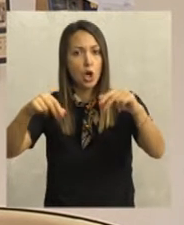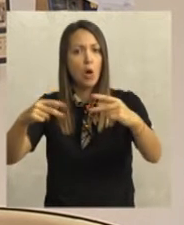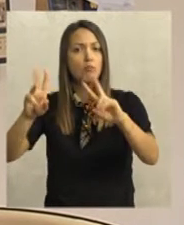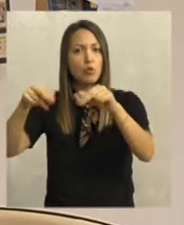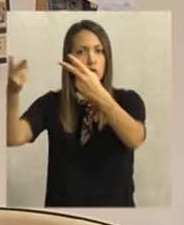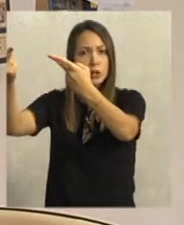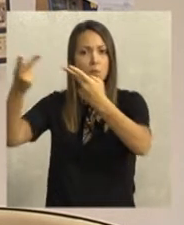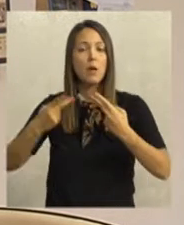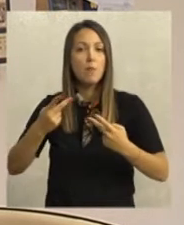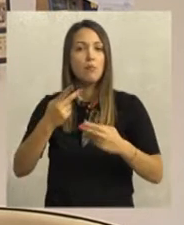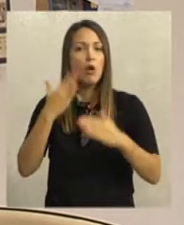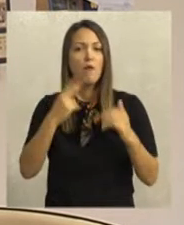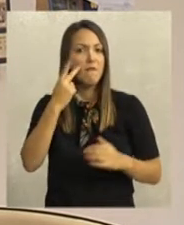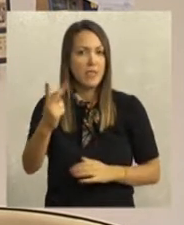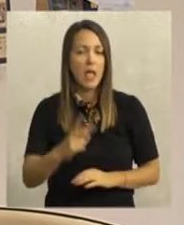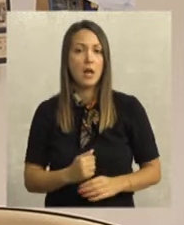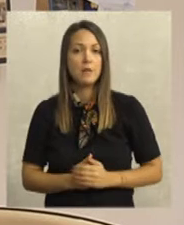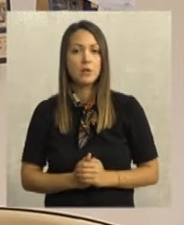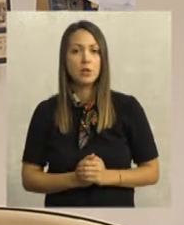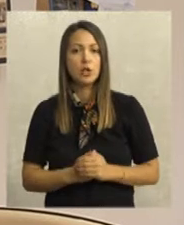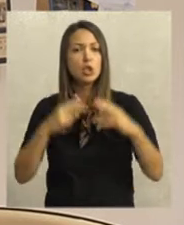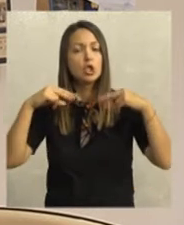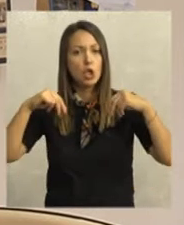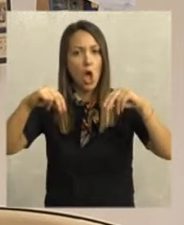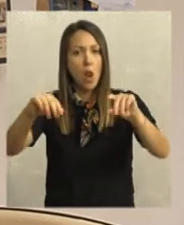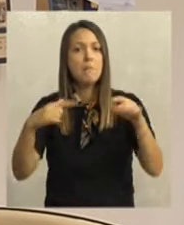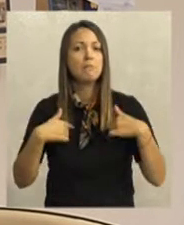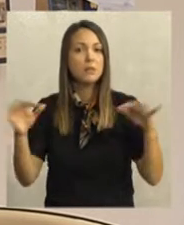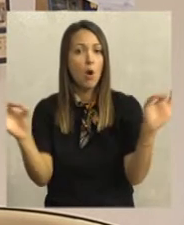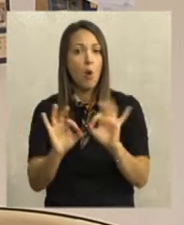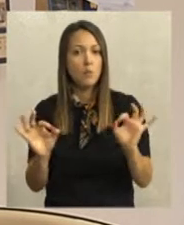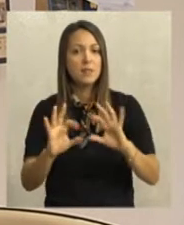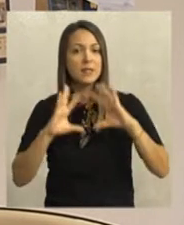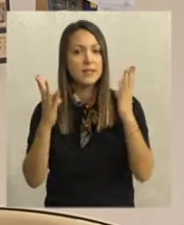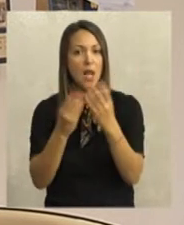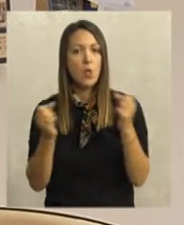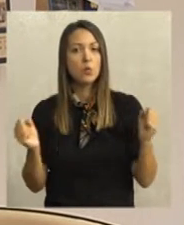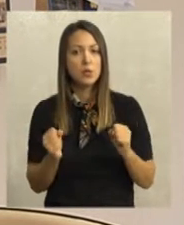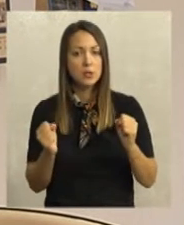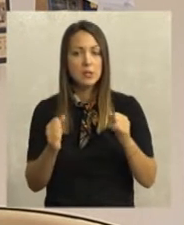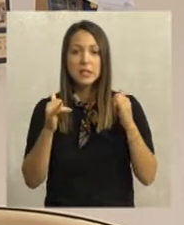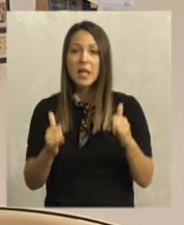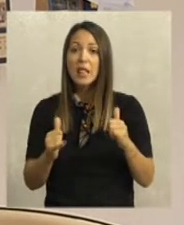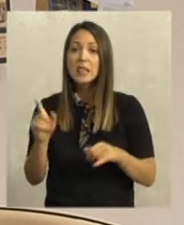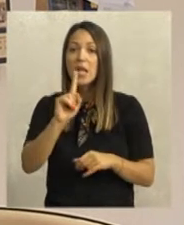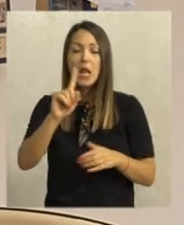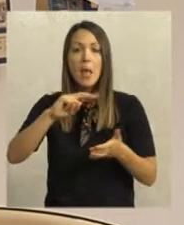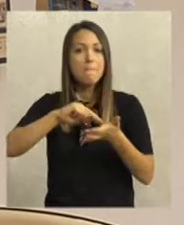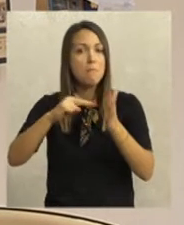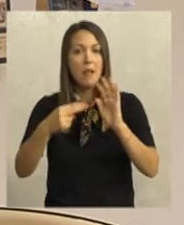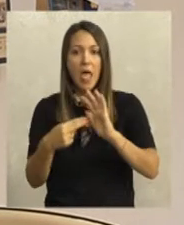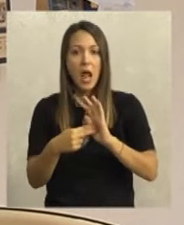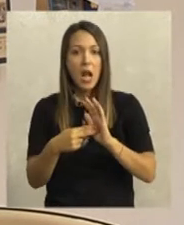isporuči bukvalno u roku od dva dana. Tako da što se tiče sole, mi smo obezbeđeni za celu zimu. Za sada nije planirana